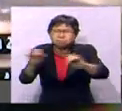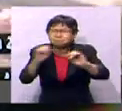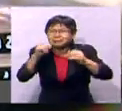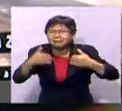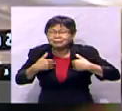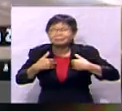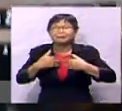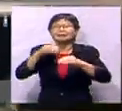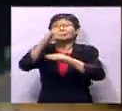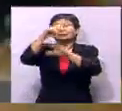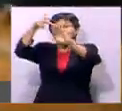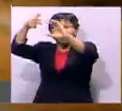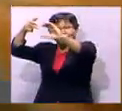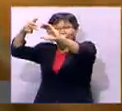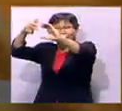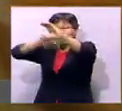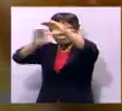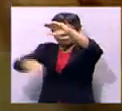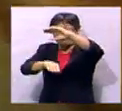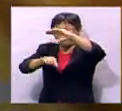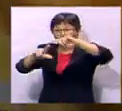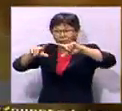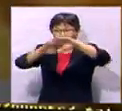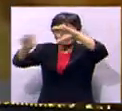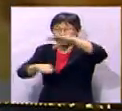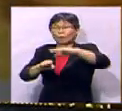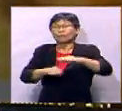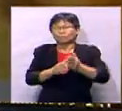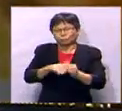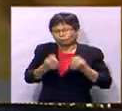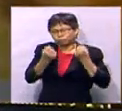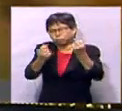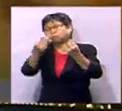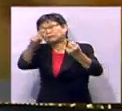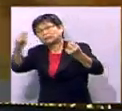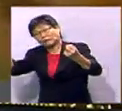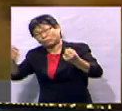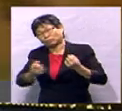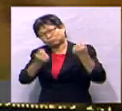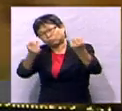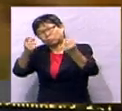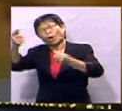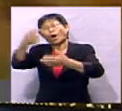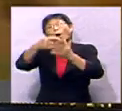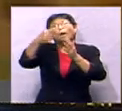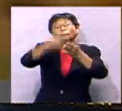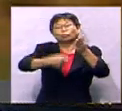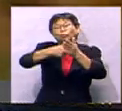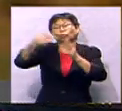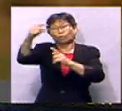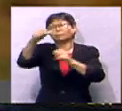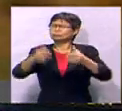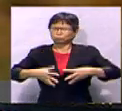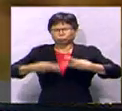Seterusnya, kamera di bawah ini pula adalah kenderaan menuju ke pantai timur, diberarti kenderaan di Pelazato Gombak bergerak